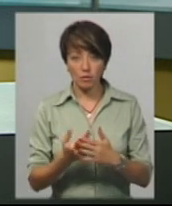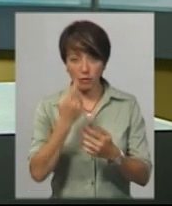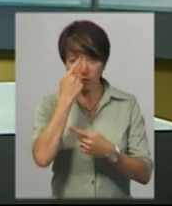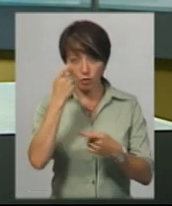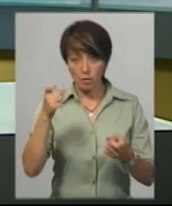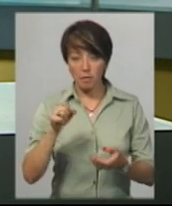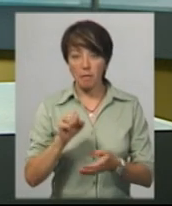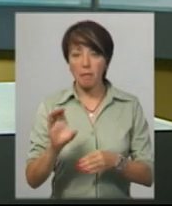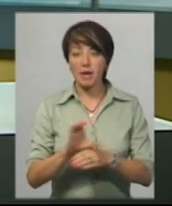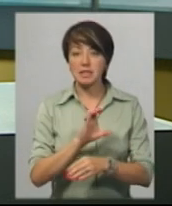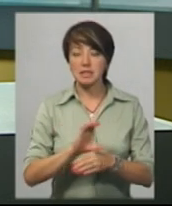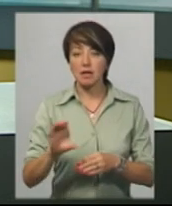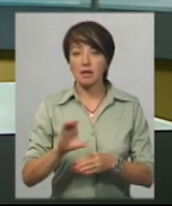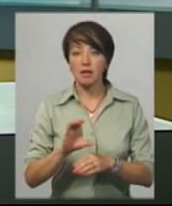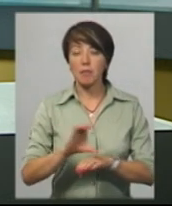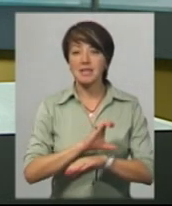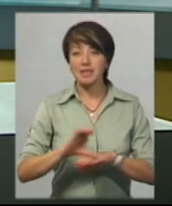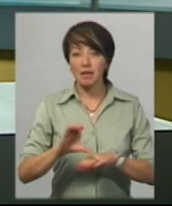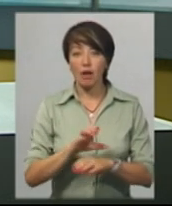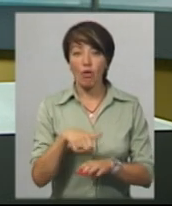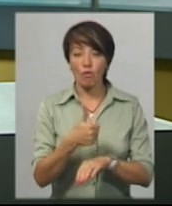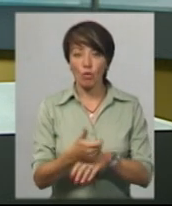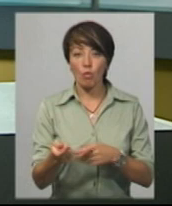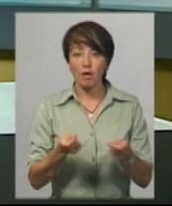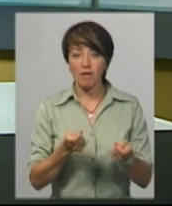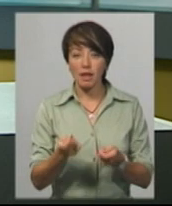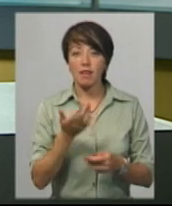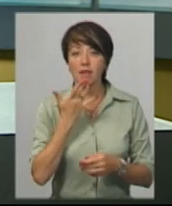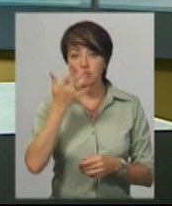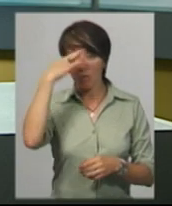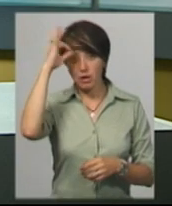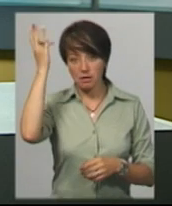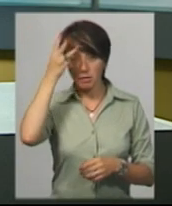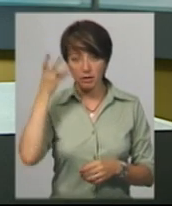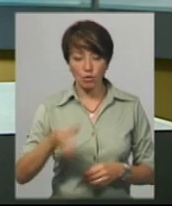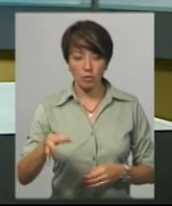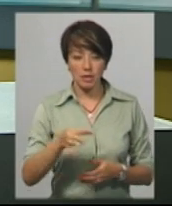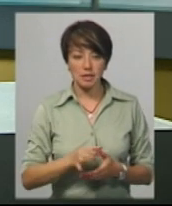повідомила прессекретар головного управління Нацполіції Хмельницької області Інна Глега.